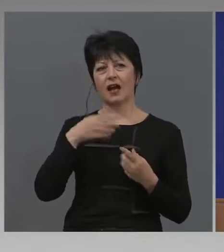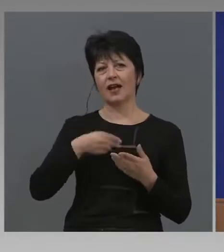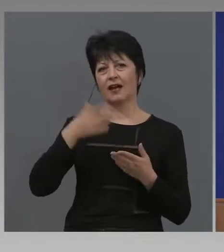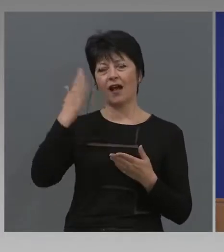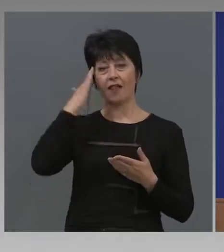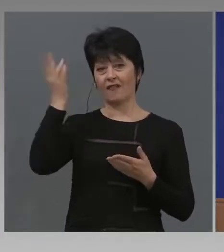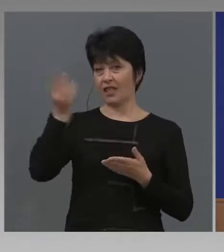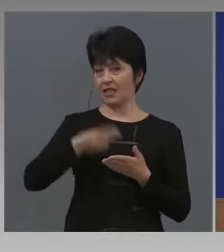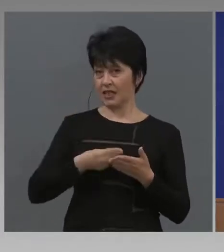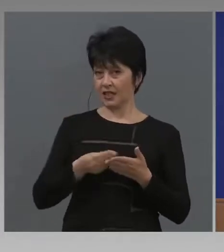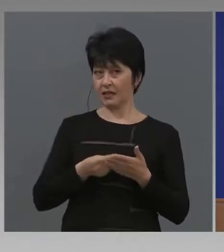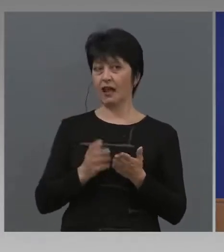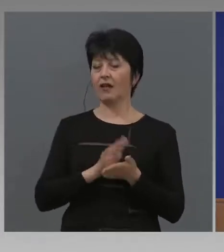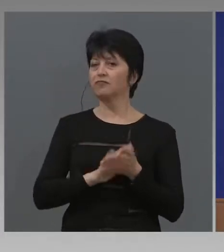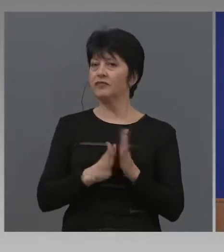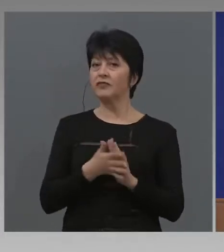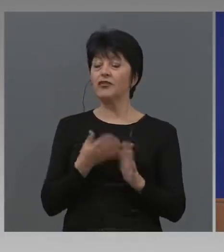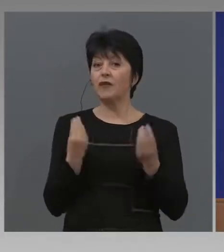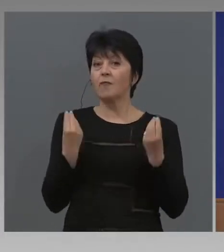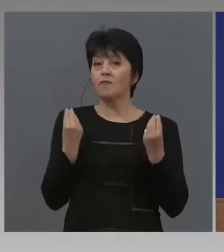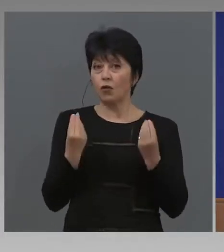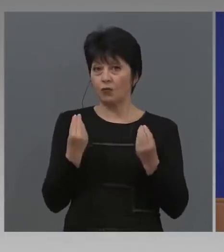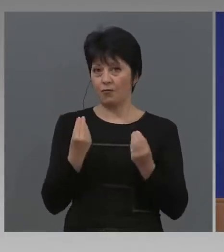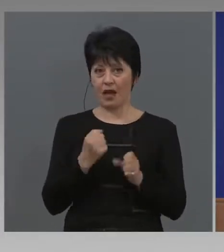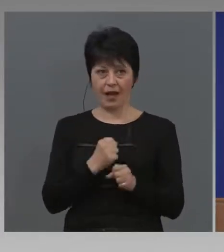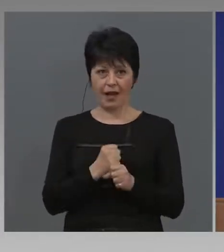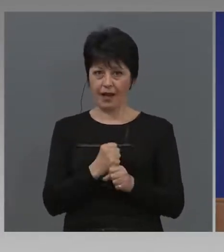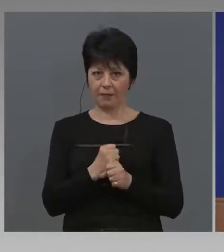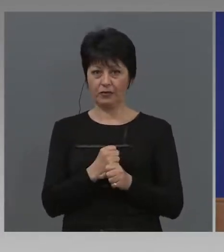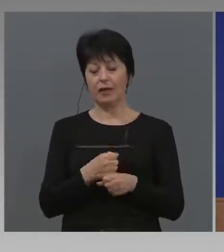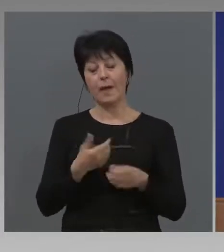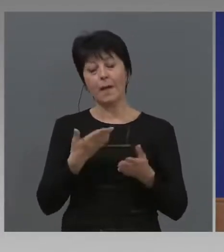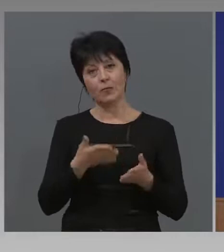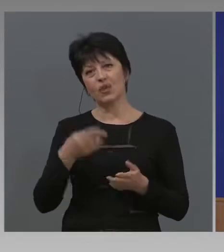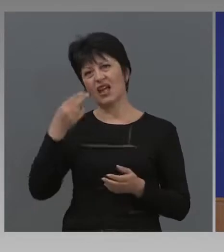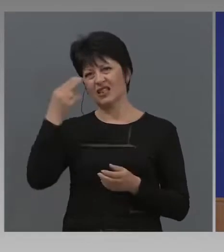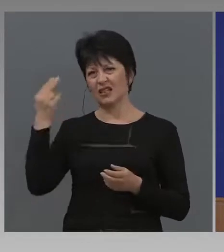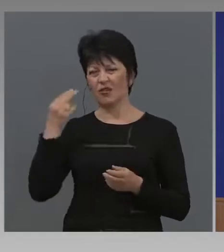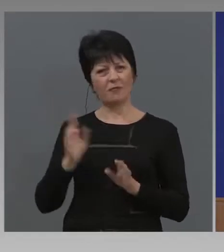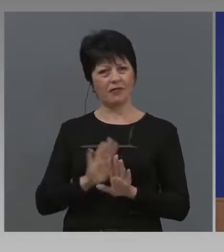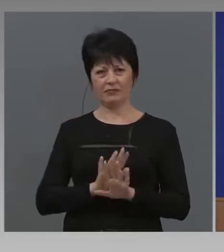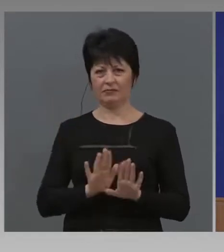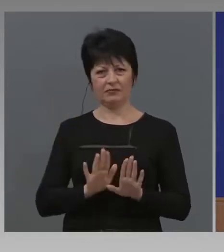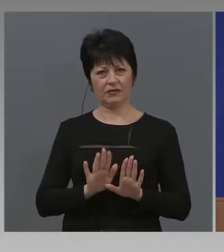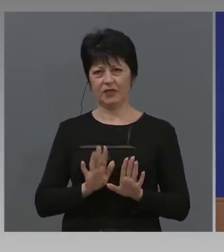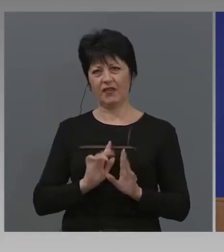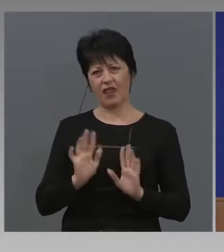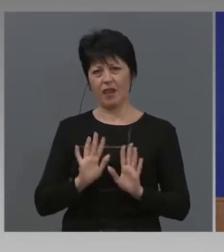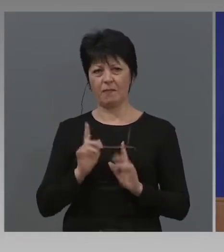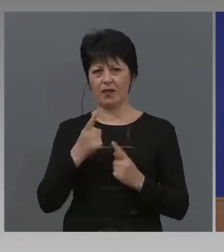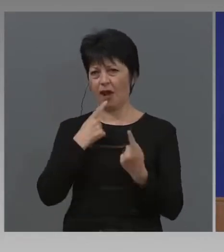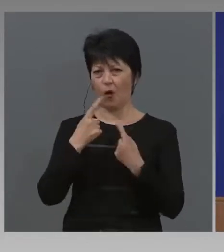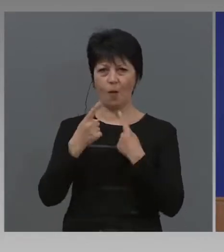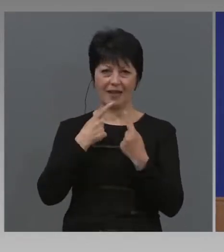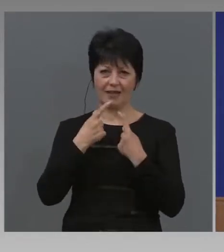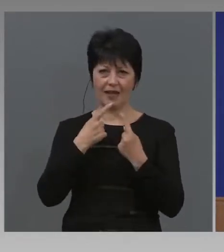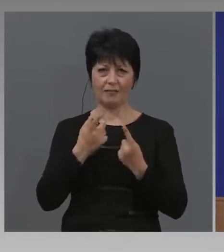така че по тази тема толкова няма какво да я коментирам.